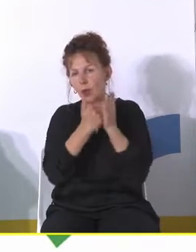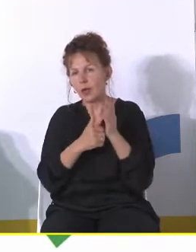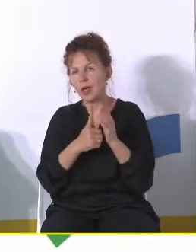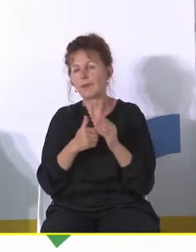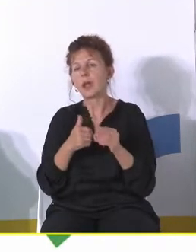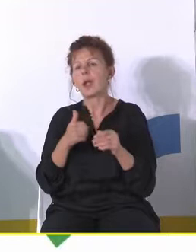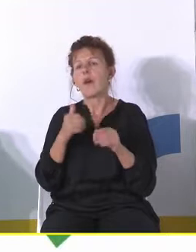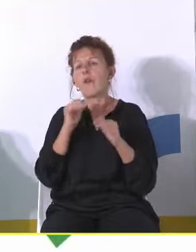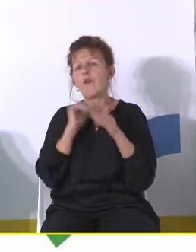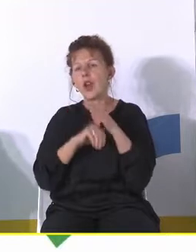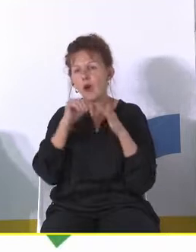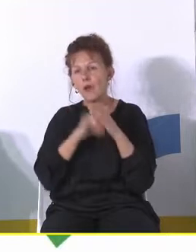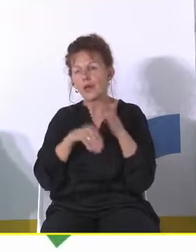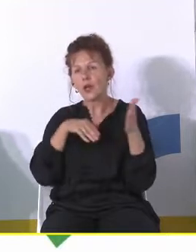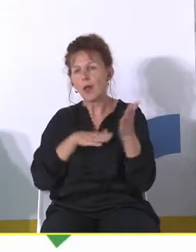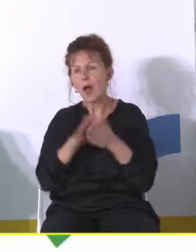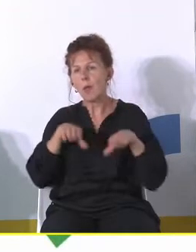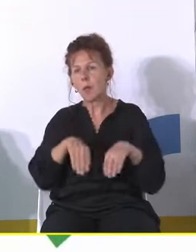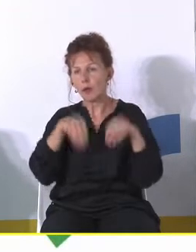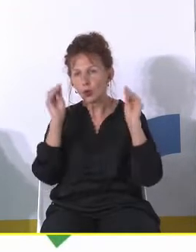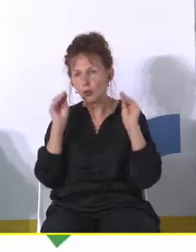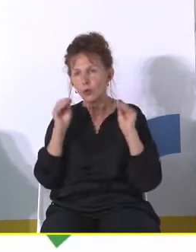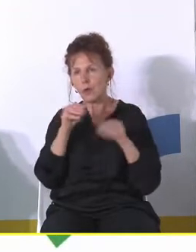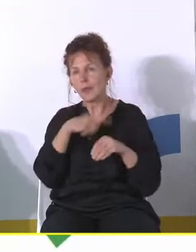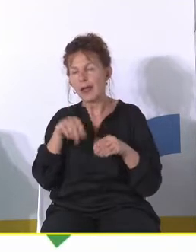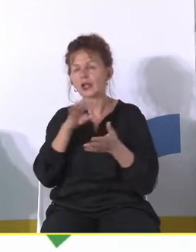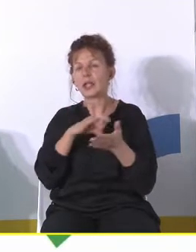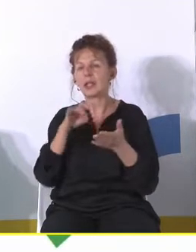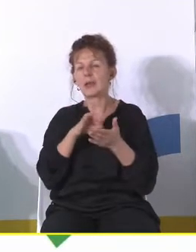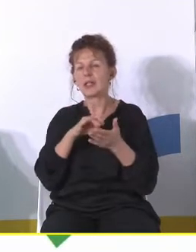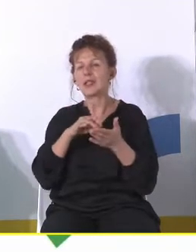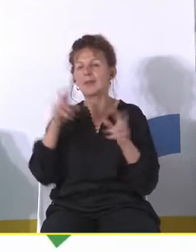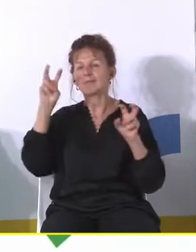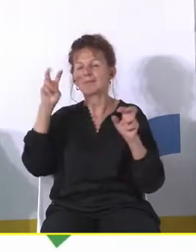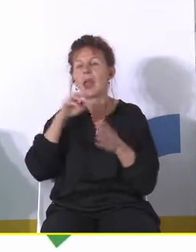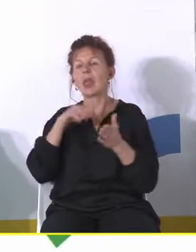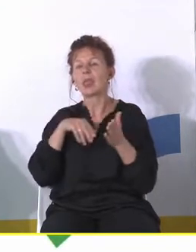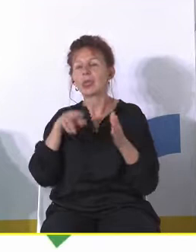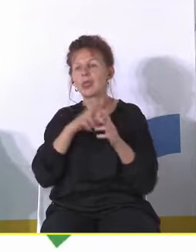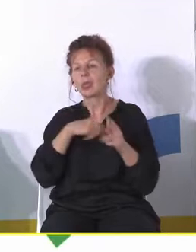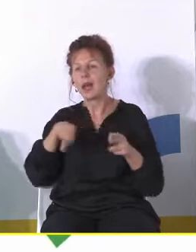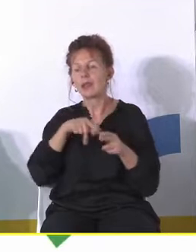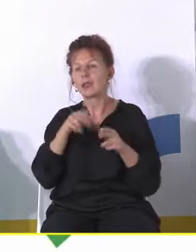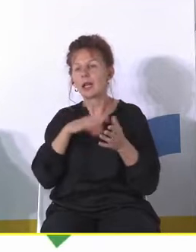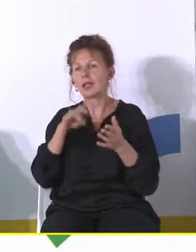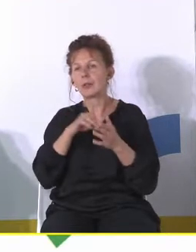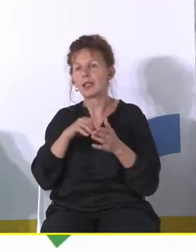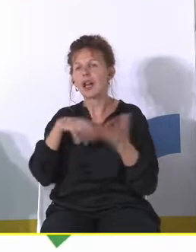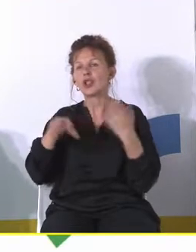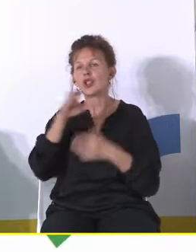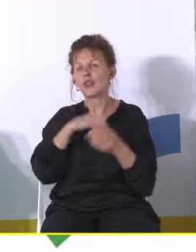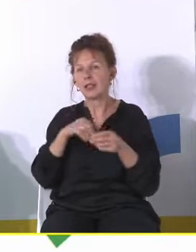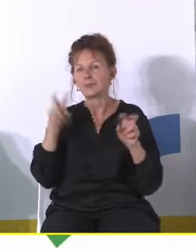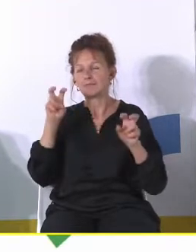dzieci na poziomie nauczania początkowego z naszej gminy w świat. Generalnie przekaz jest taki. Miałeś pecha, że się tu